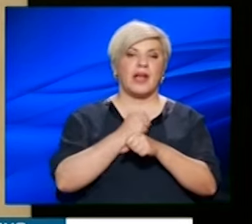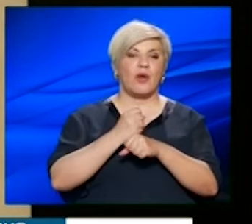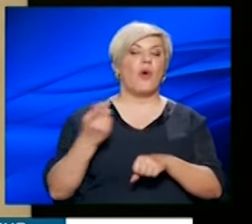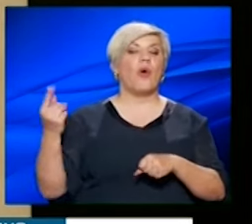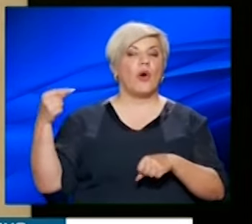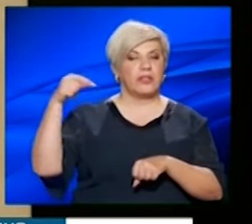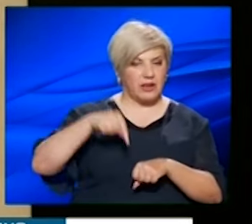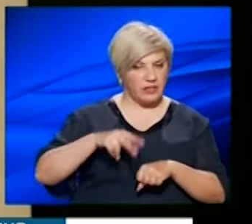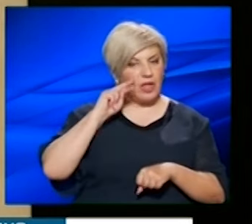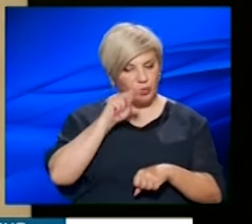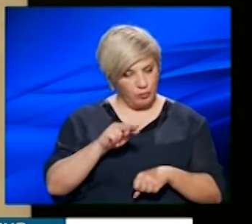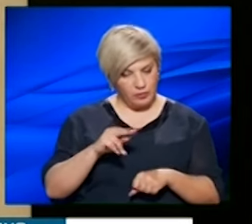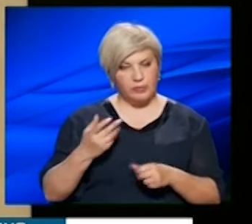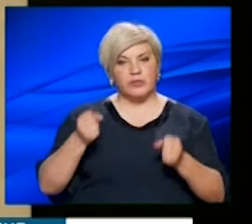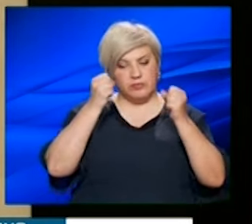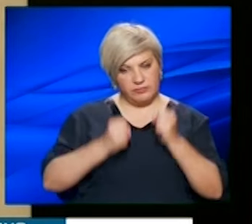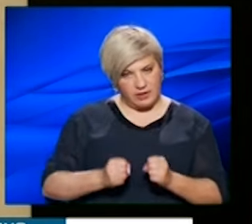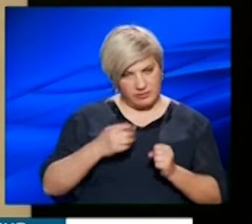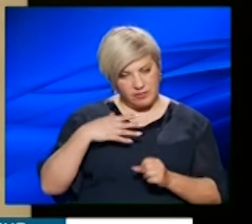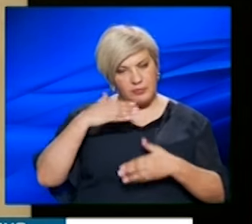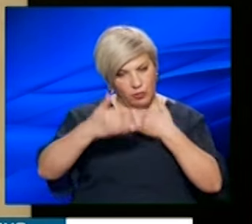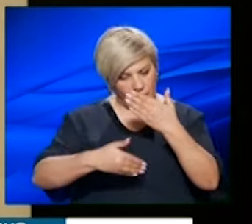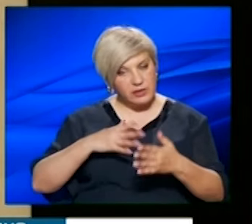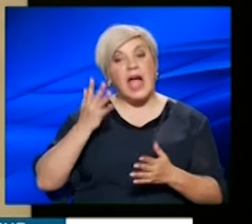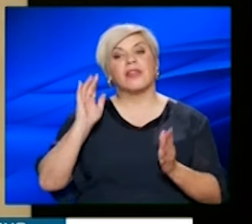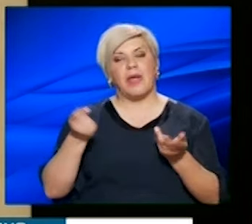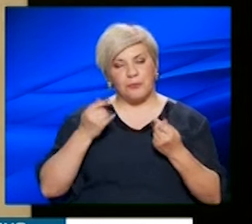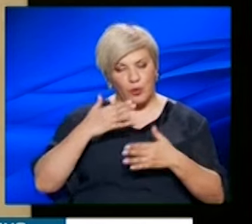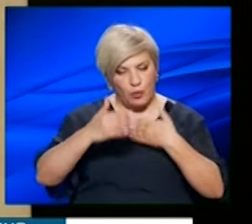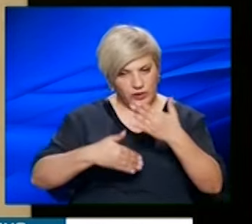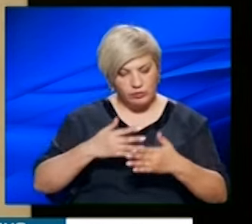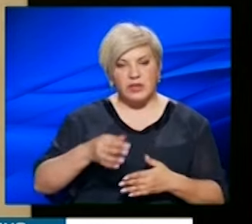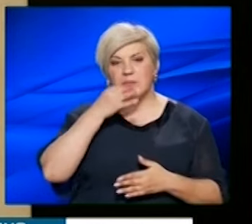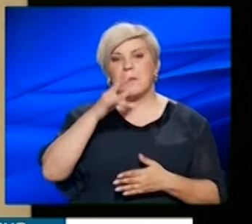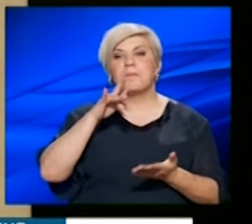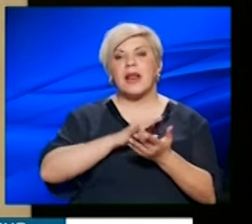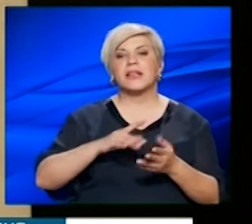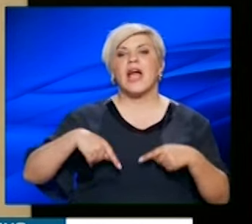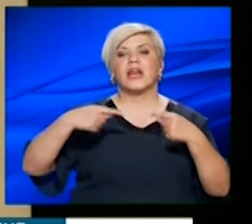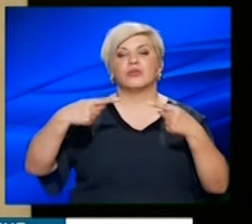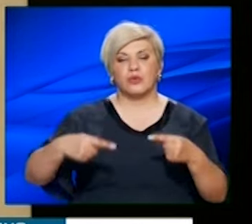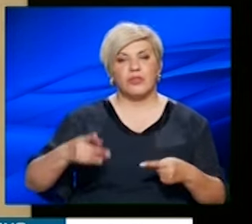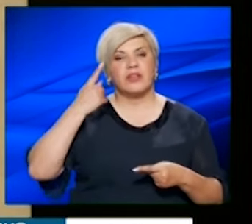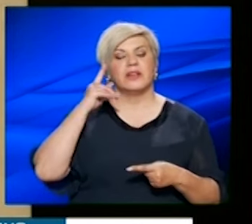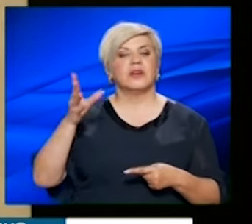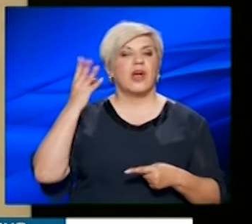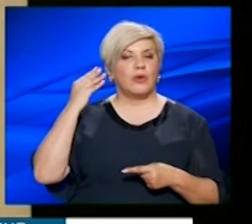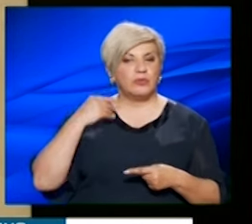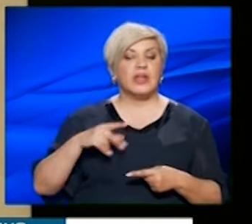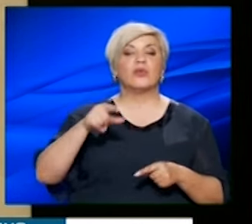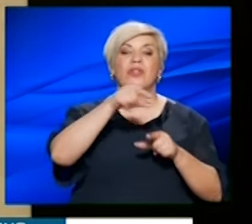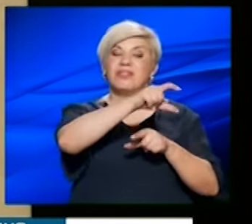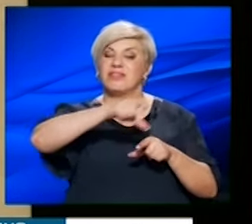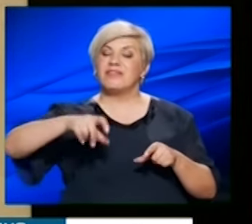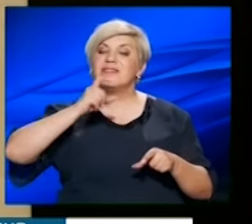έρθουν, θα δούμε πώς θα τοποθετηθούμε και πώς προχωράνε και αν προχωράνε. Είπατε για την πλατεία Αριστοτέλους, δεν ξέρω τι θα ακούσουμε για τον ΤΕΚ,